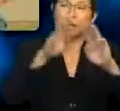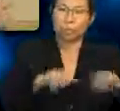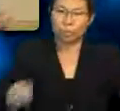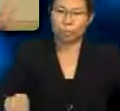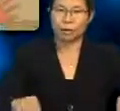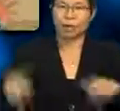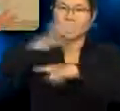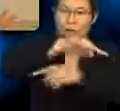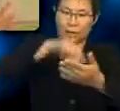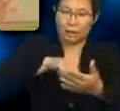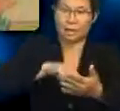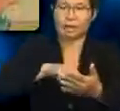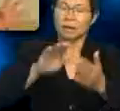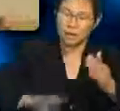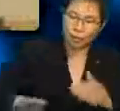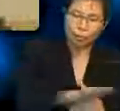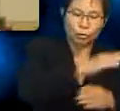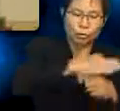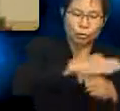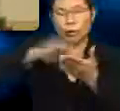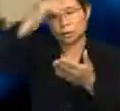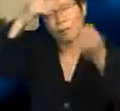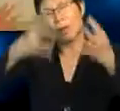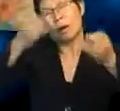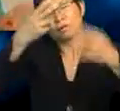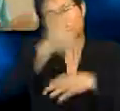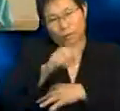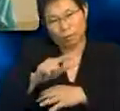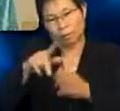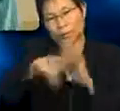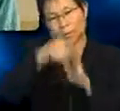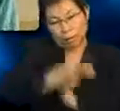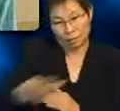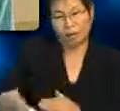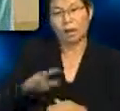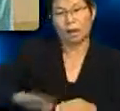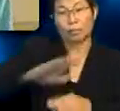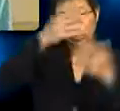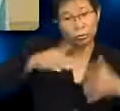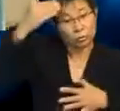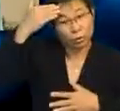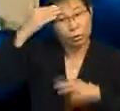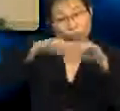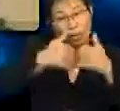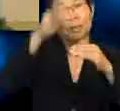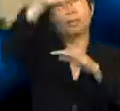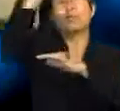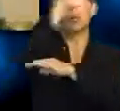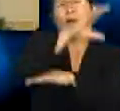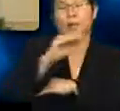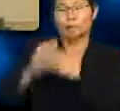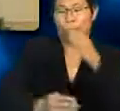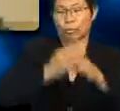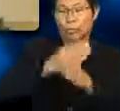Hari ini kamu telah belajar banyak perkara. Kamu telah tahu Bagaimana bulan dan bumi